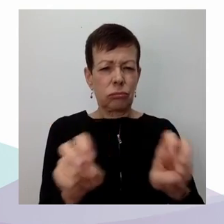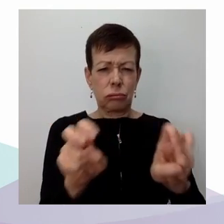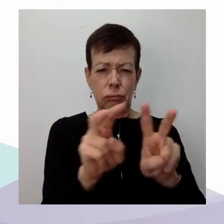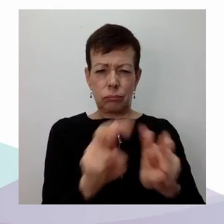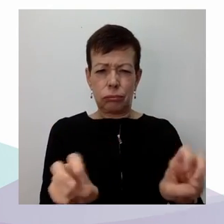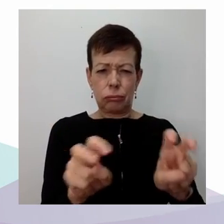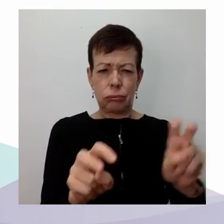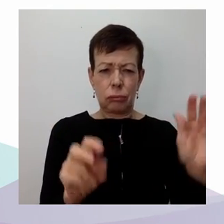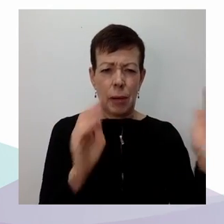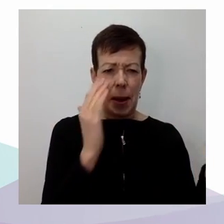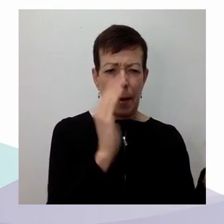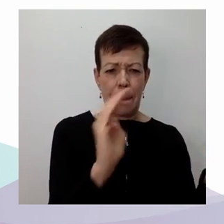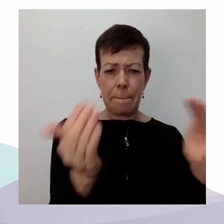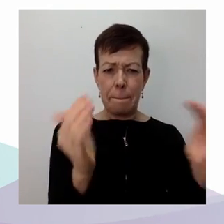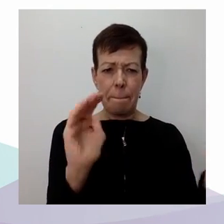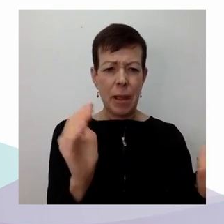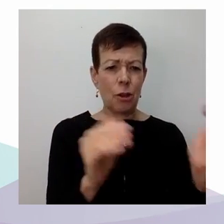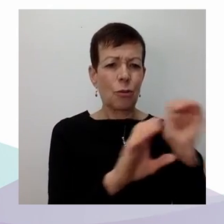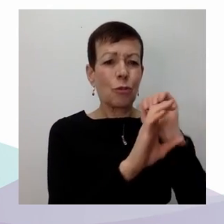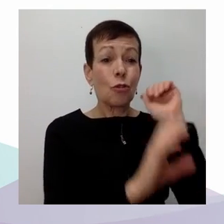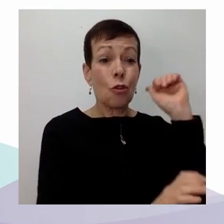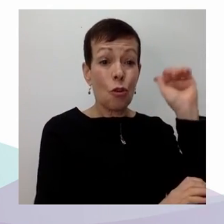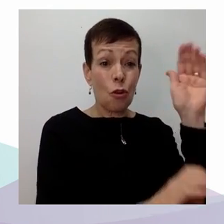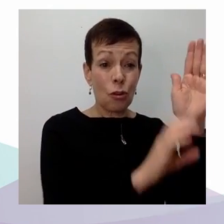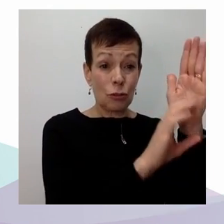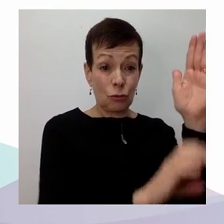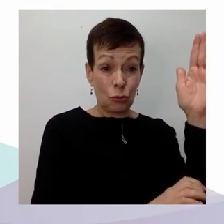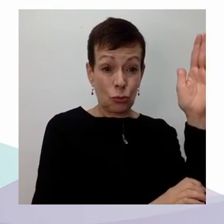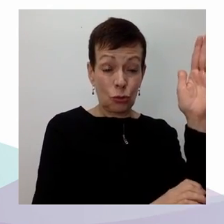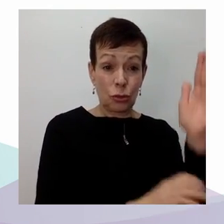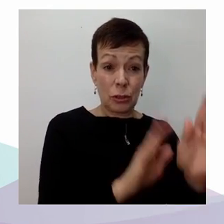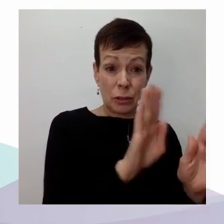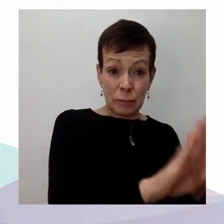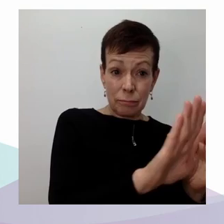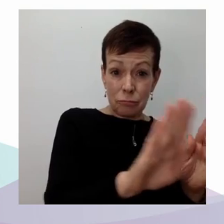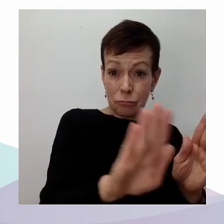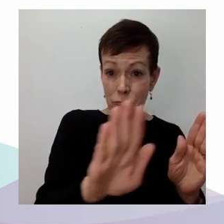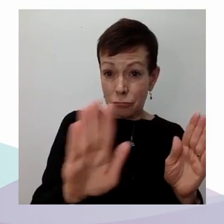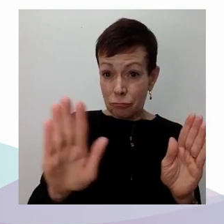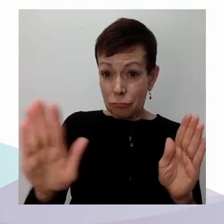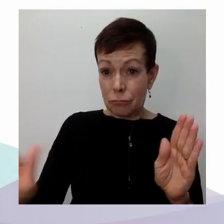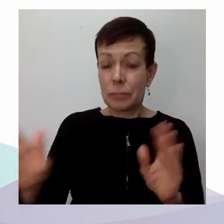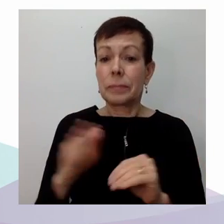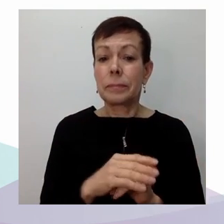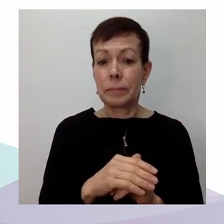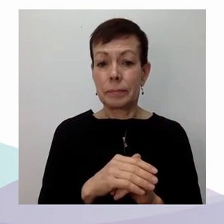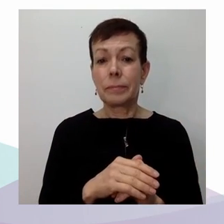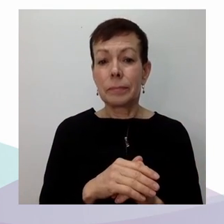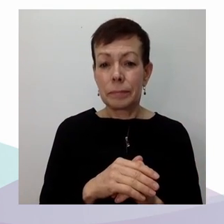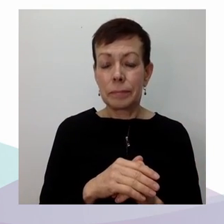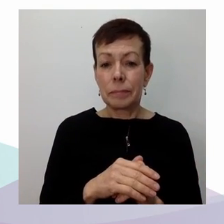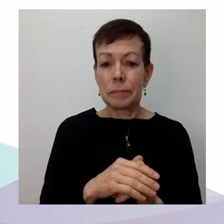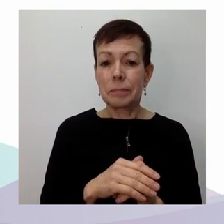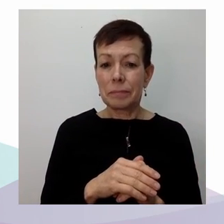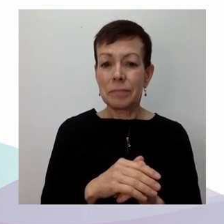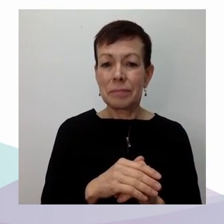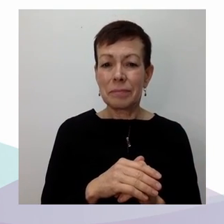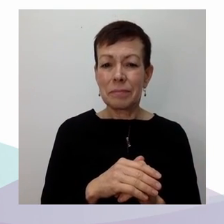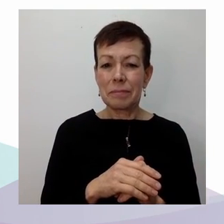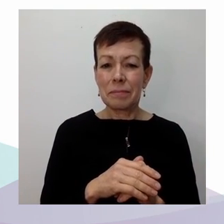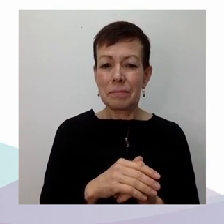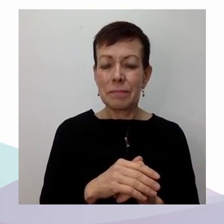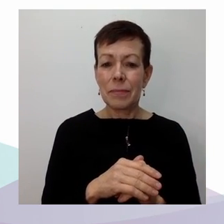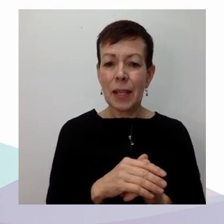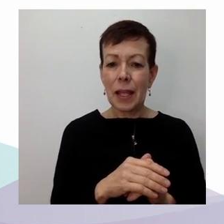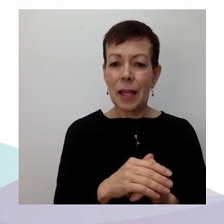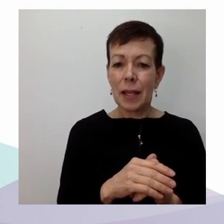un nombre très important, un nombre qui va bien au-delà de 100 pays qui ont reconnu les droits économiques et sociaux. Donc, ce